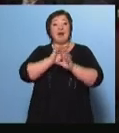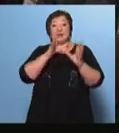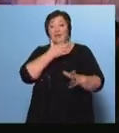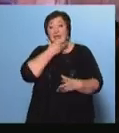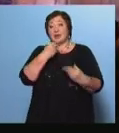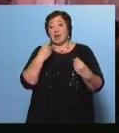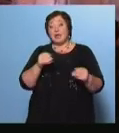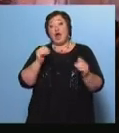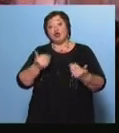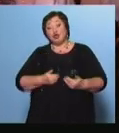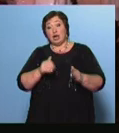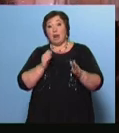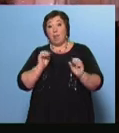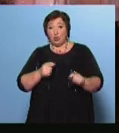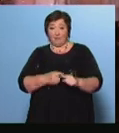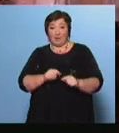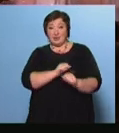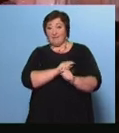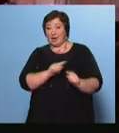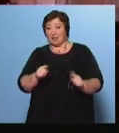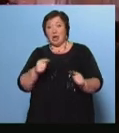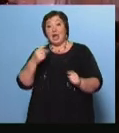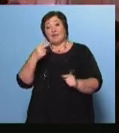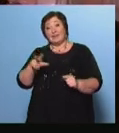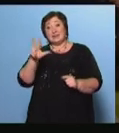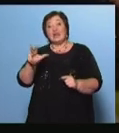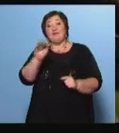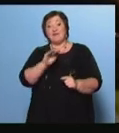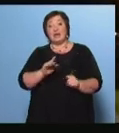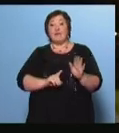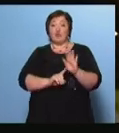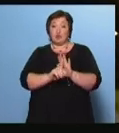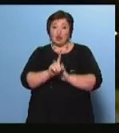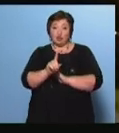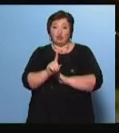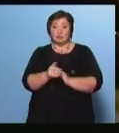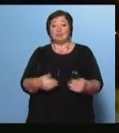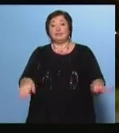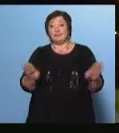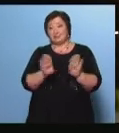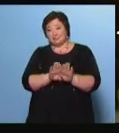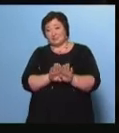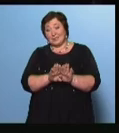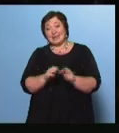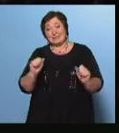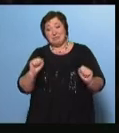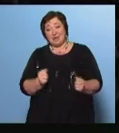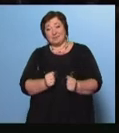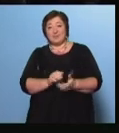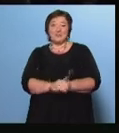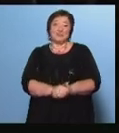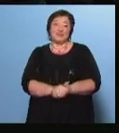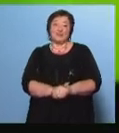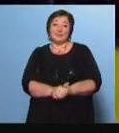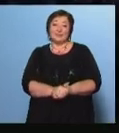Жители и гости Удмуртии смогут в эти выходные Но с 23 сентября его начнут готовить к зиме Роман Вагенов, Максим Кузнецов, Новости